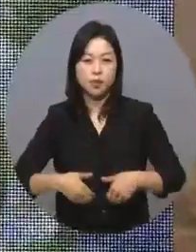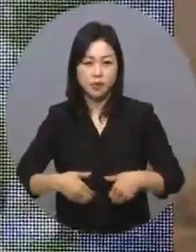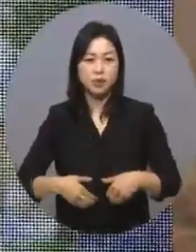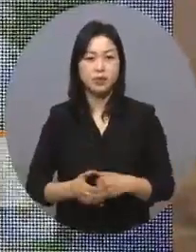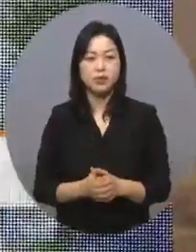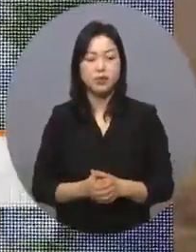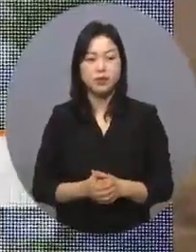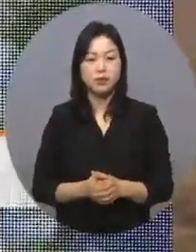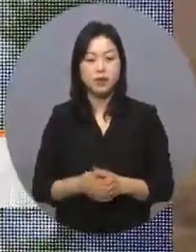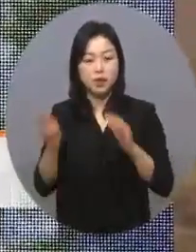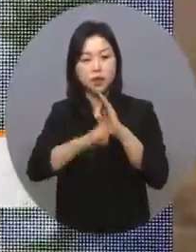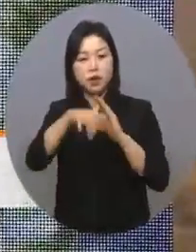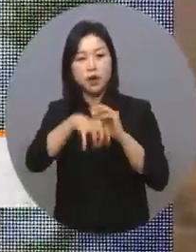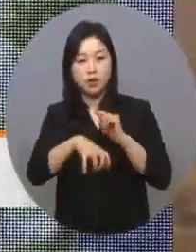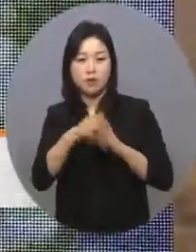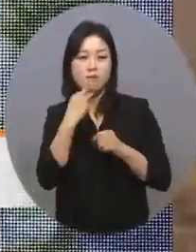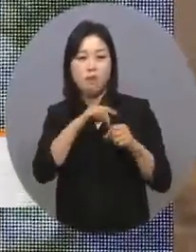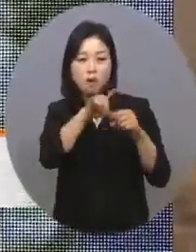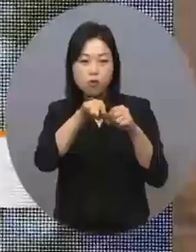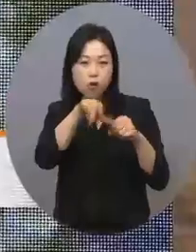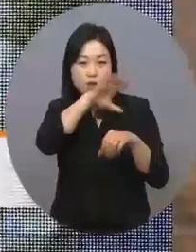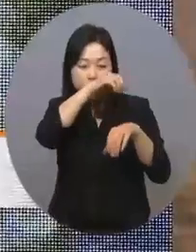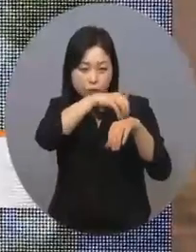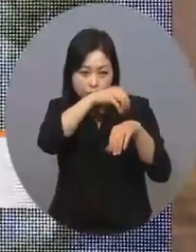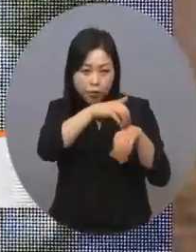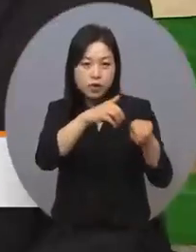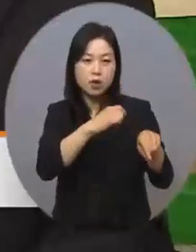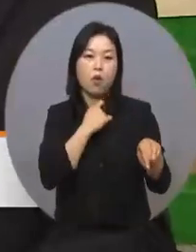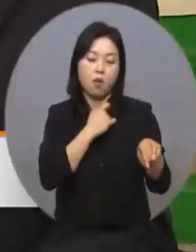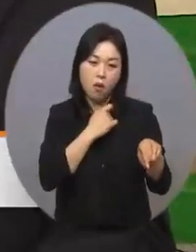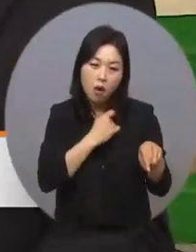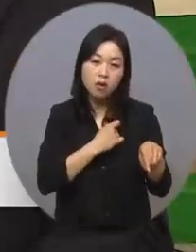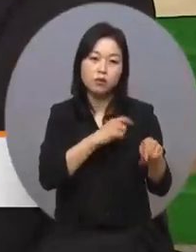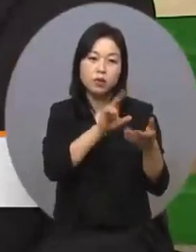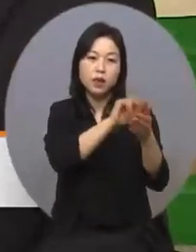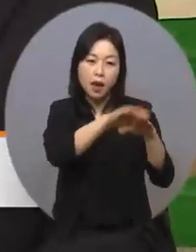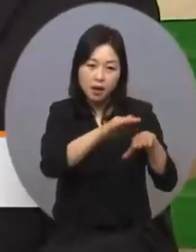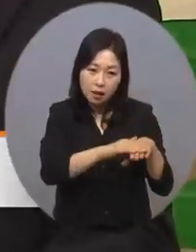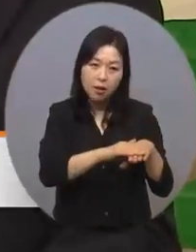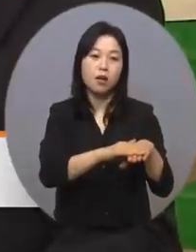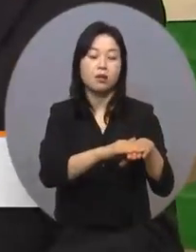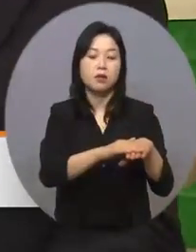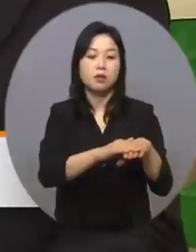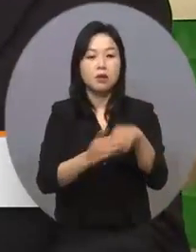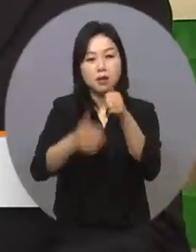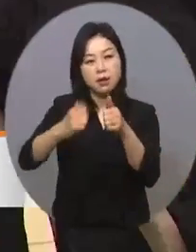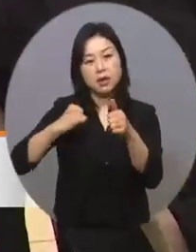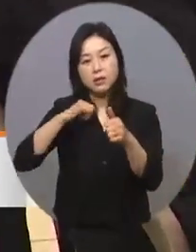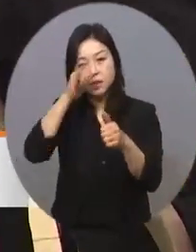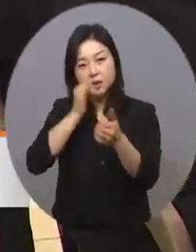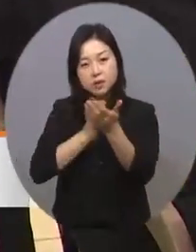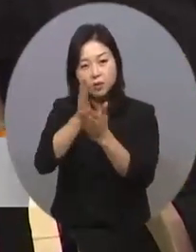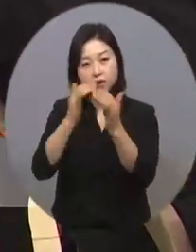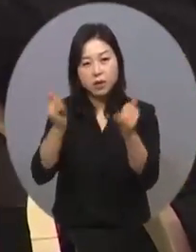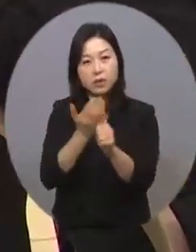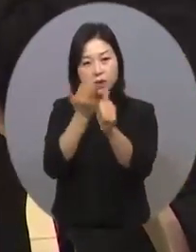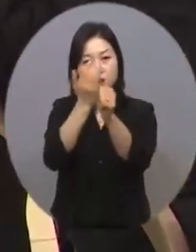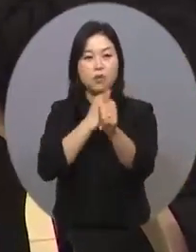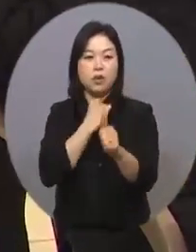이에 공단은 수도권의 높은 훈련 수요를 해소하고 경쟁력 있는 전문인력을 양성하고 와섰습니다.